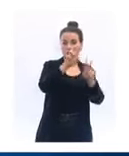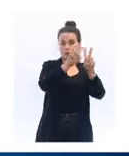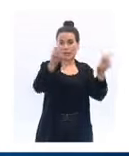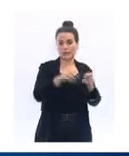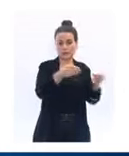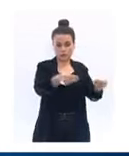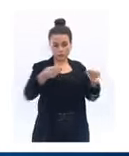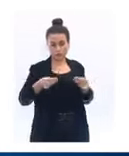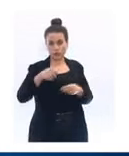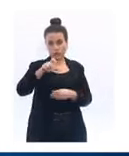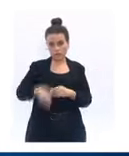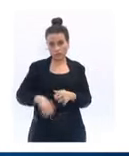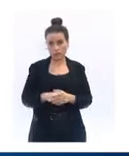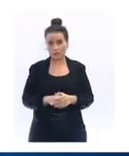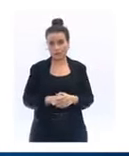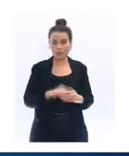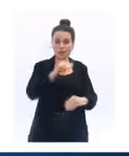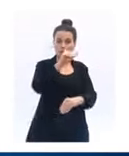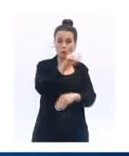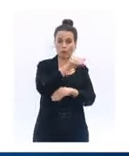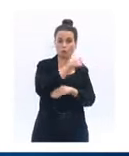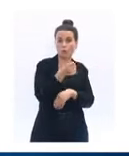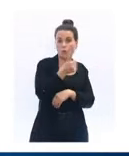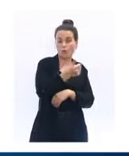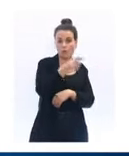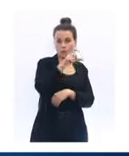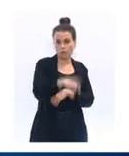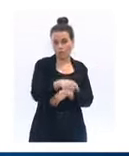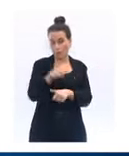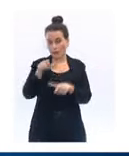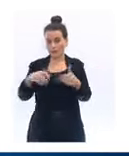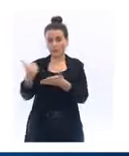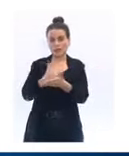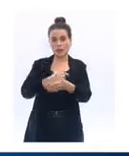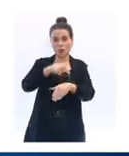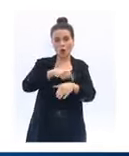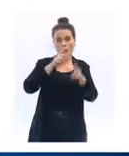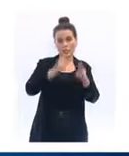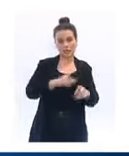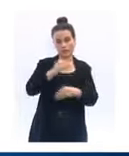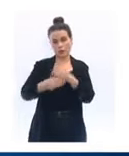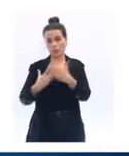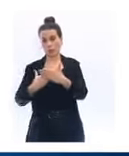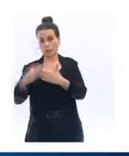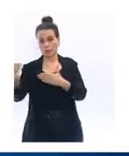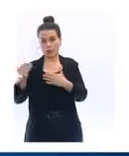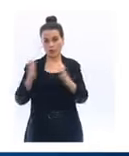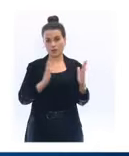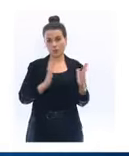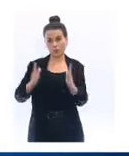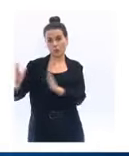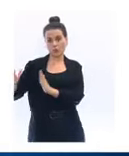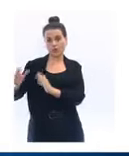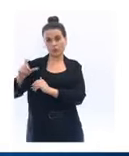employeurs seront par ailleurs tenus d'aménager des horaires d'arrivée et de départ afin de limiter l'affluence aux heures de